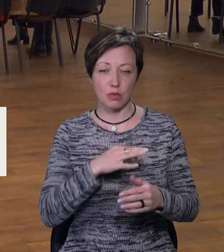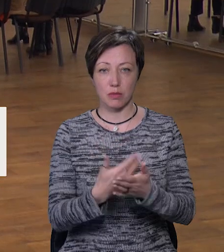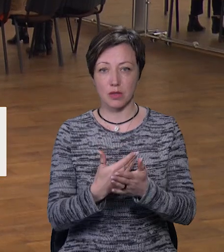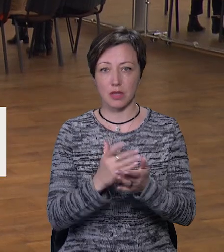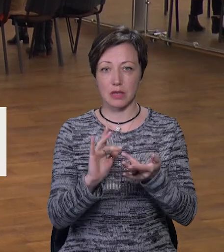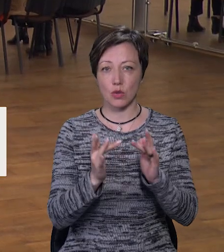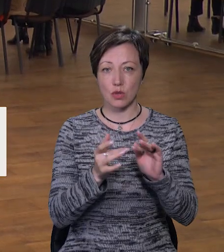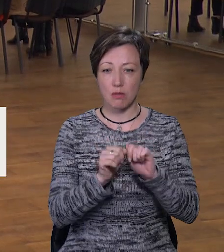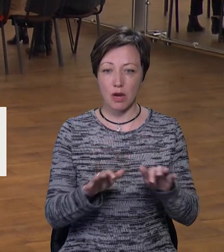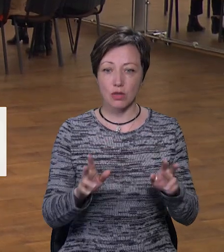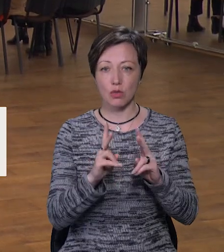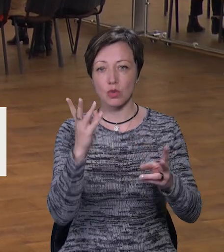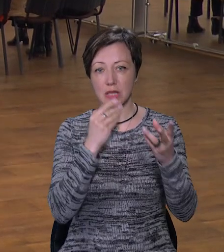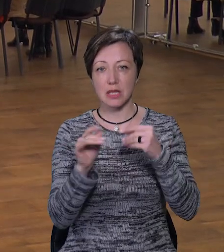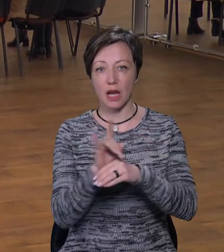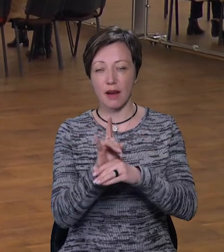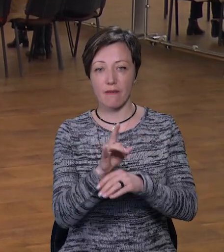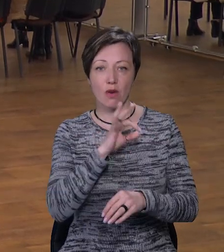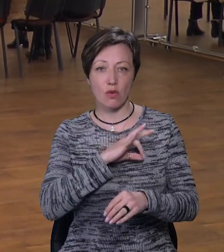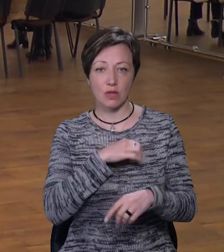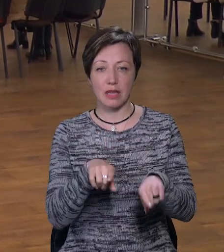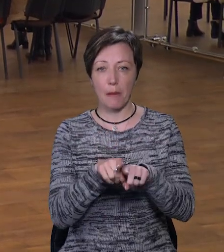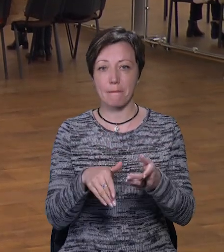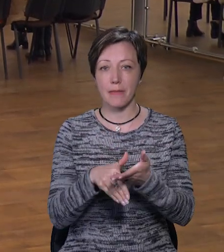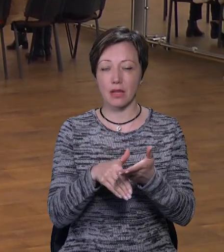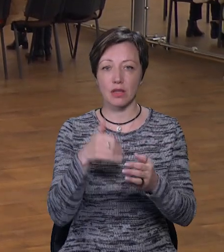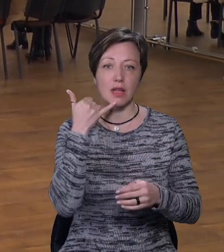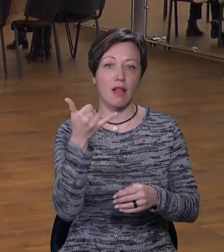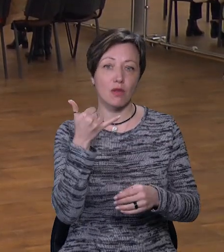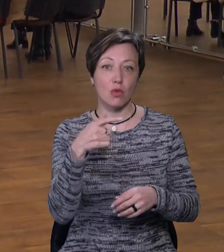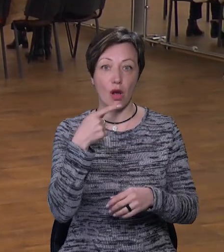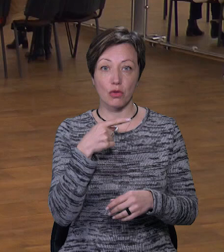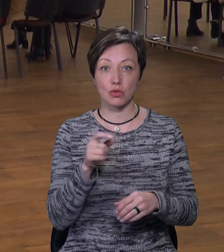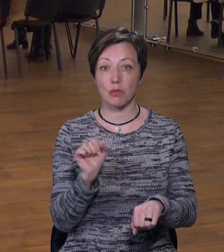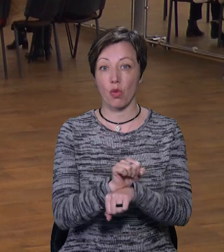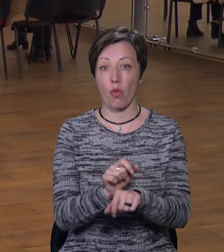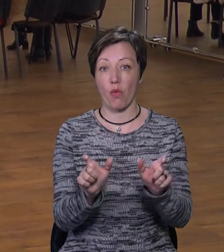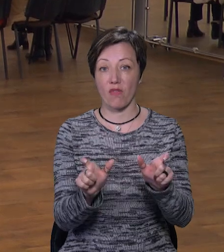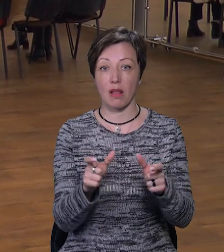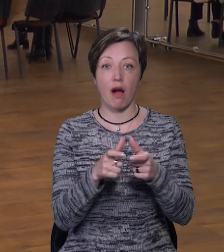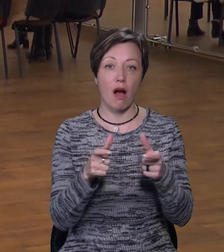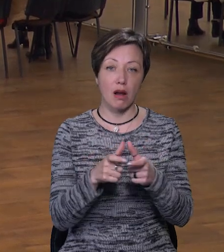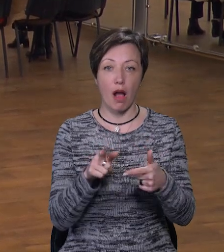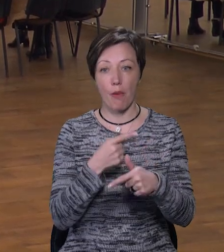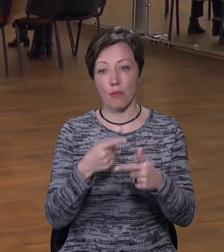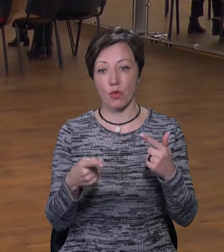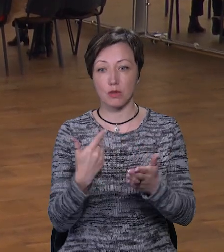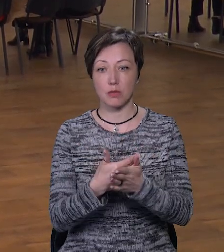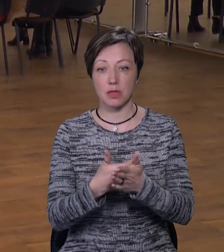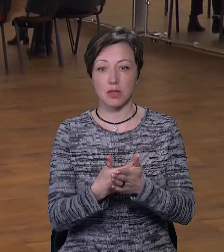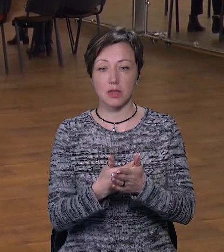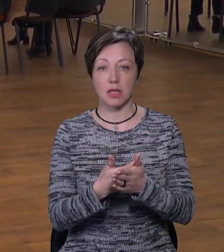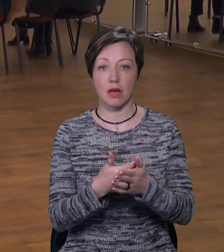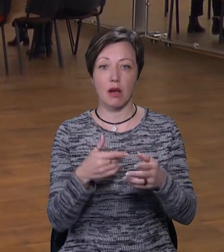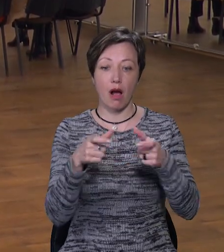прикладу, соцмережами, то тут шахраїв використовують такі методи, як телефонують і кажуть, що заблокована їхня картка, або, наприклад, якийсь